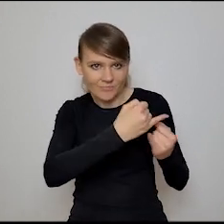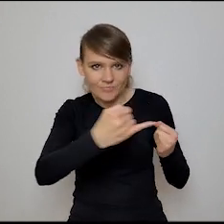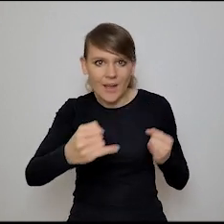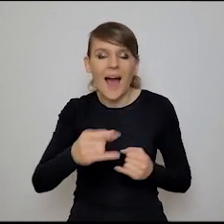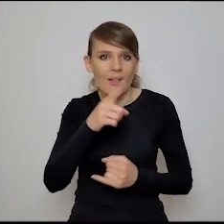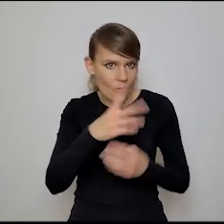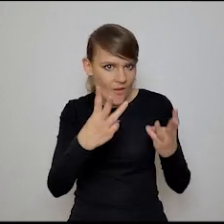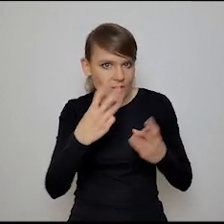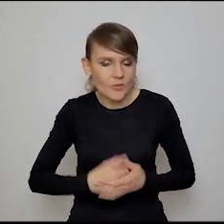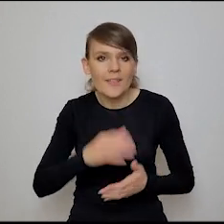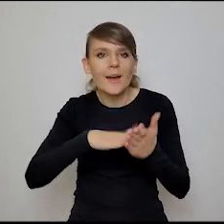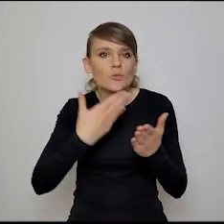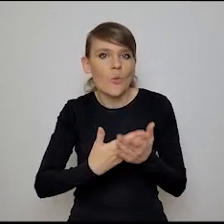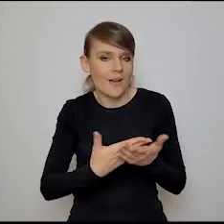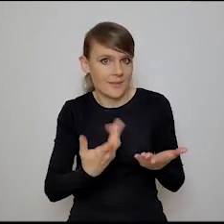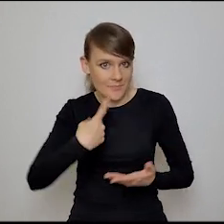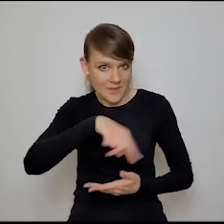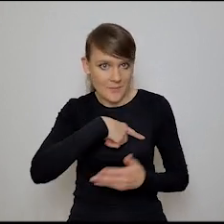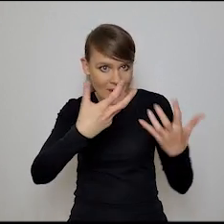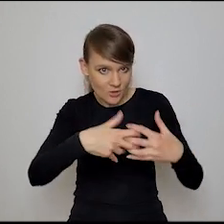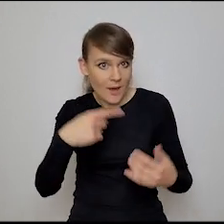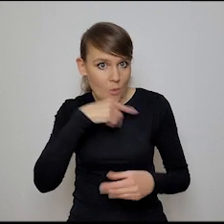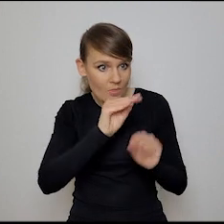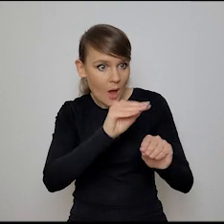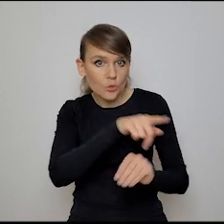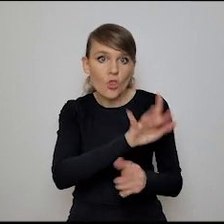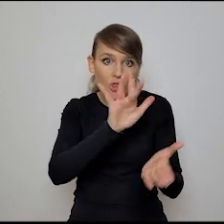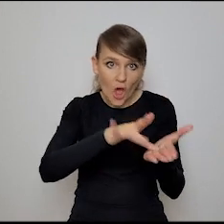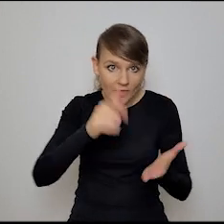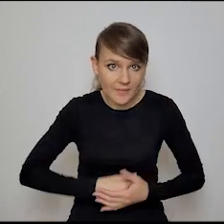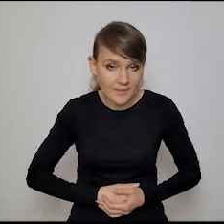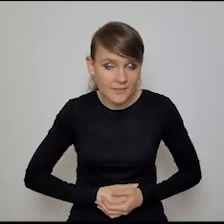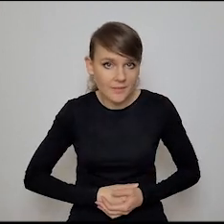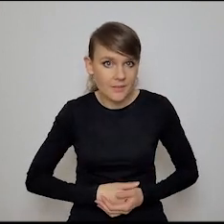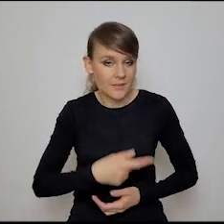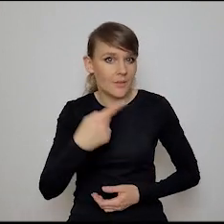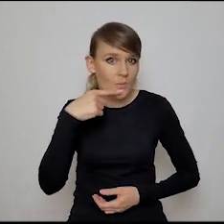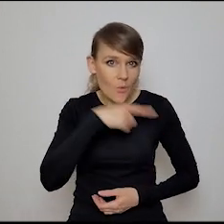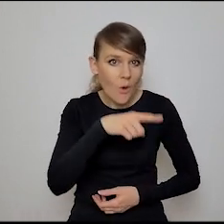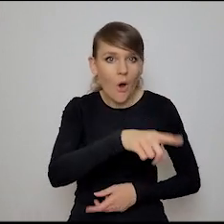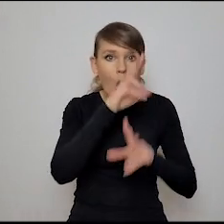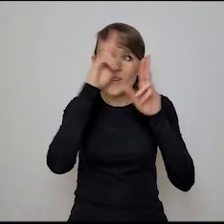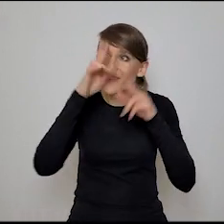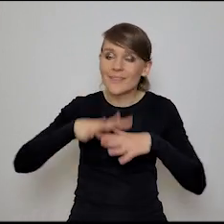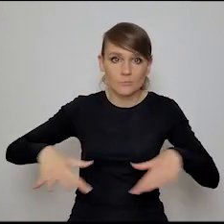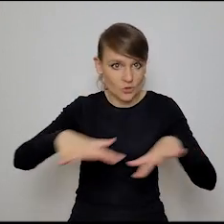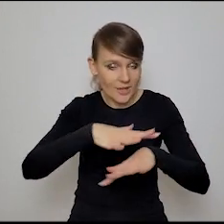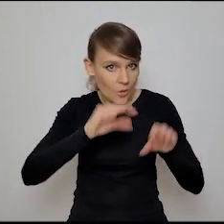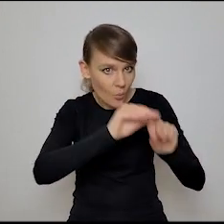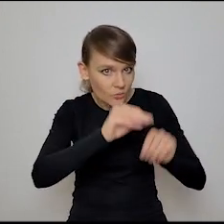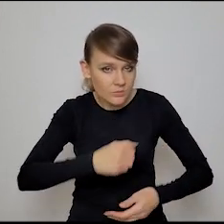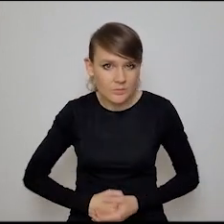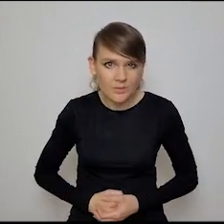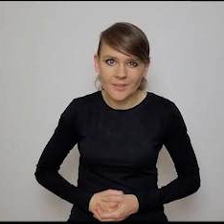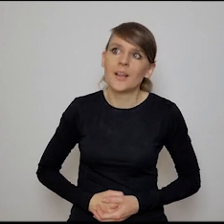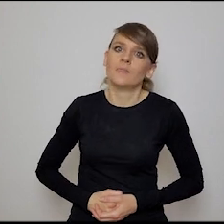teraz, bo na przykład to jest wiąże z tym, czy maszyny potrafimy nauczyć dotyku. Tak, czy maszyny potrafimy nauczyć orientację przestrzeni, nie? No